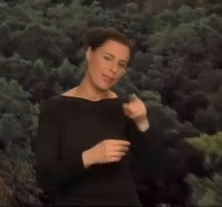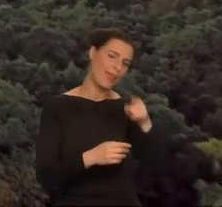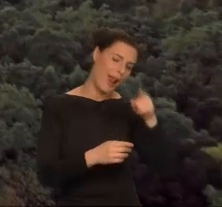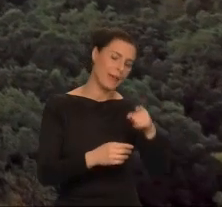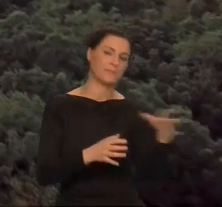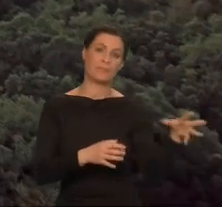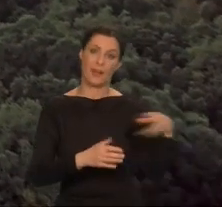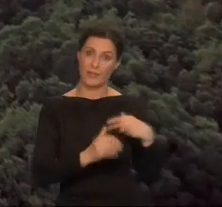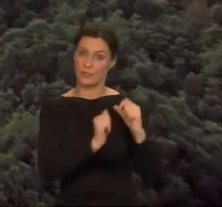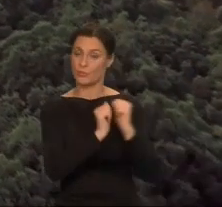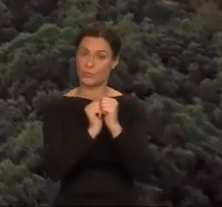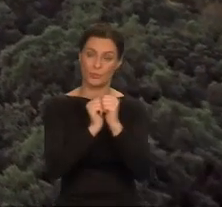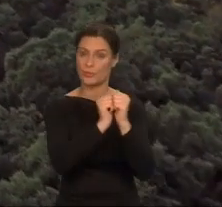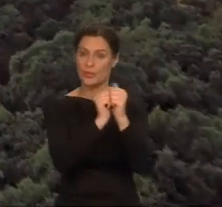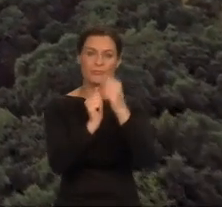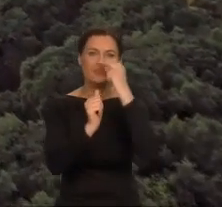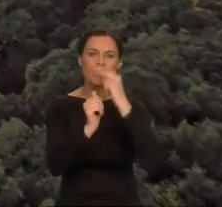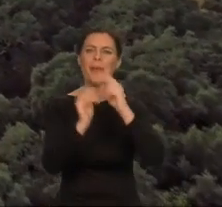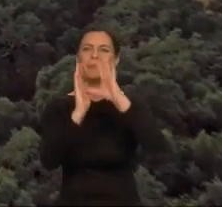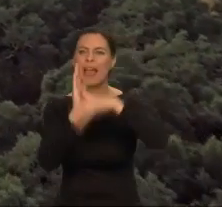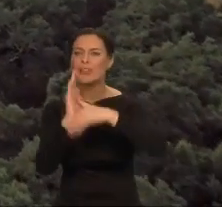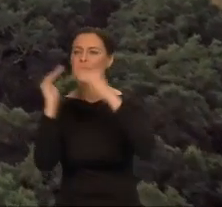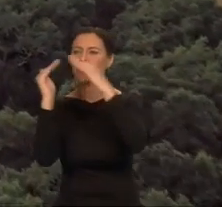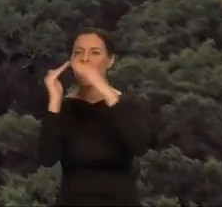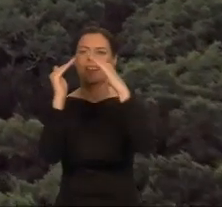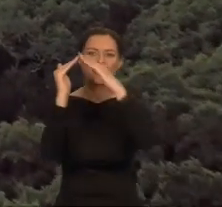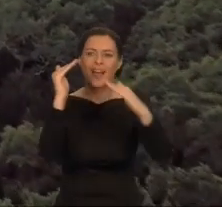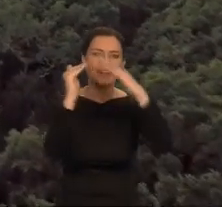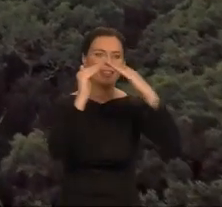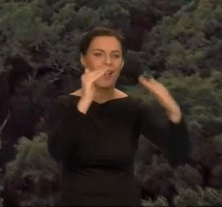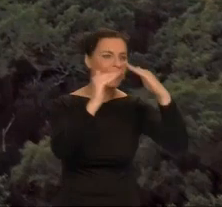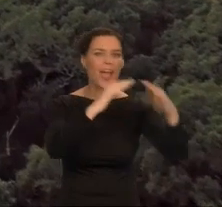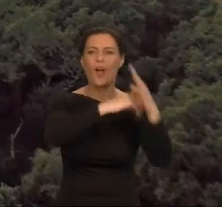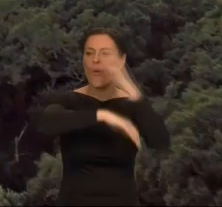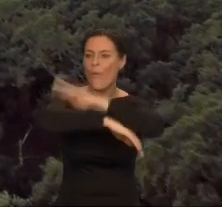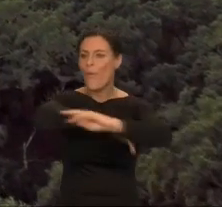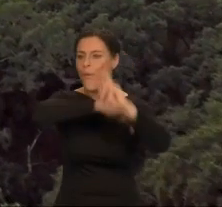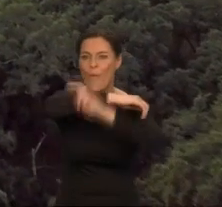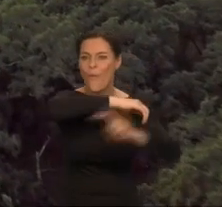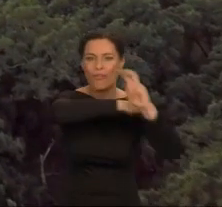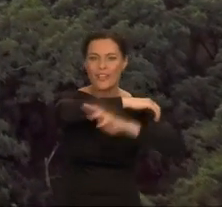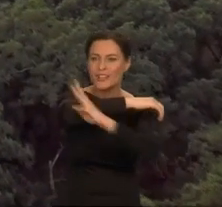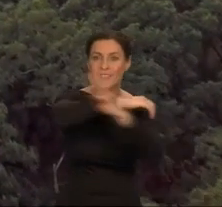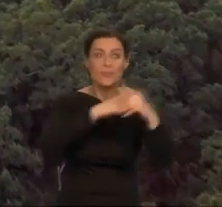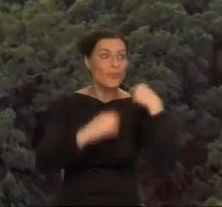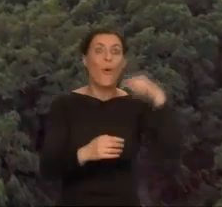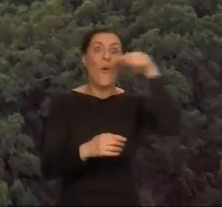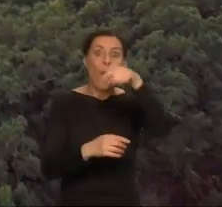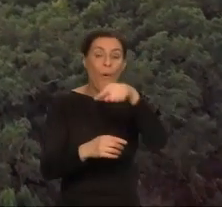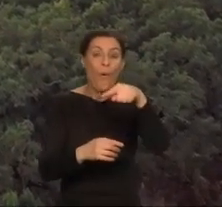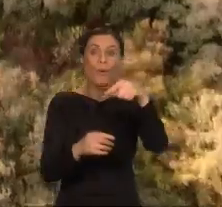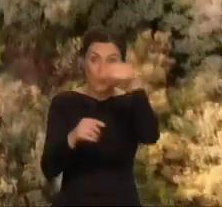Pójdziemy dalej. Zobaczysz dachy miasteczek i zbocza żółte od dzikiego owca i może powiesz zostańmy to tutaj.